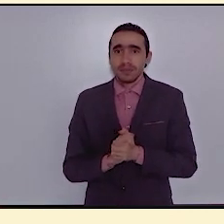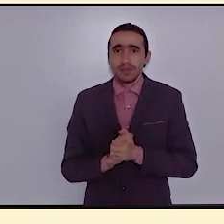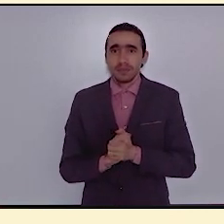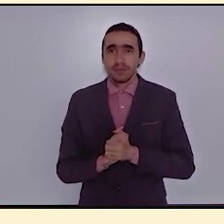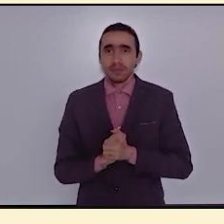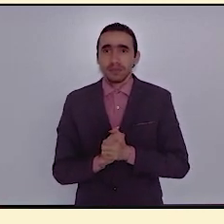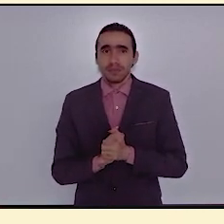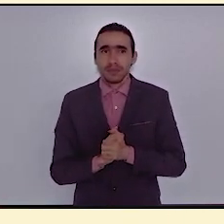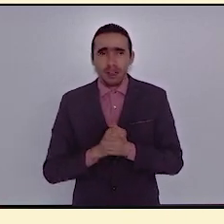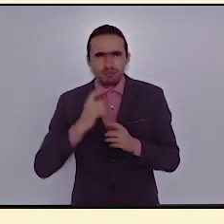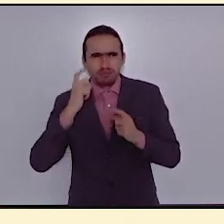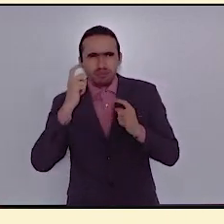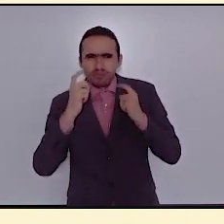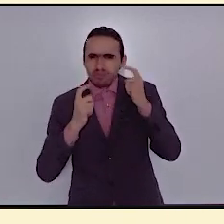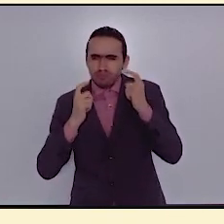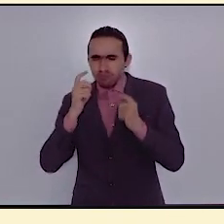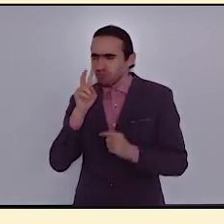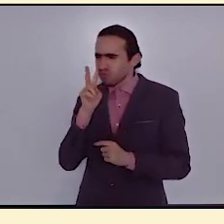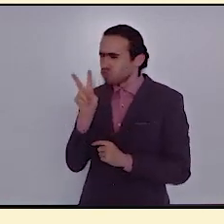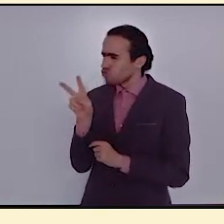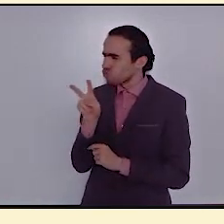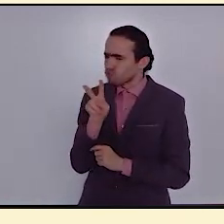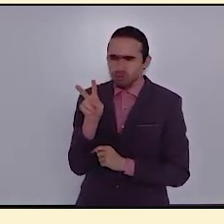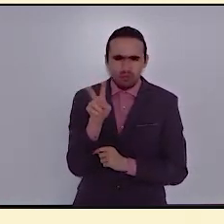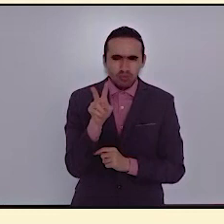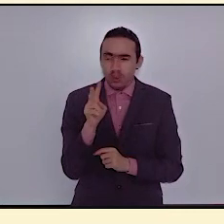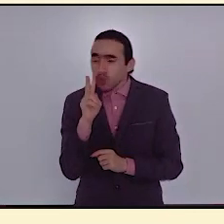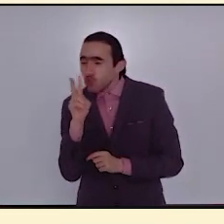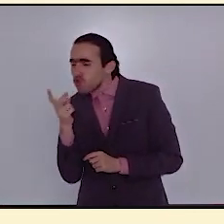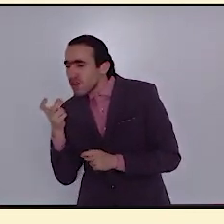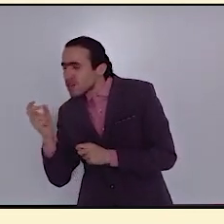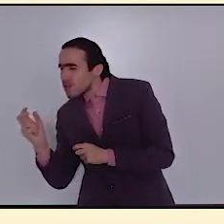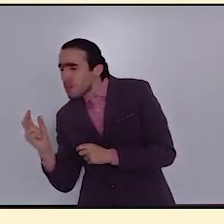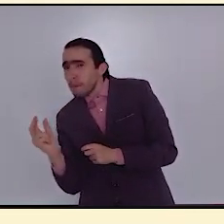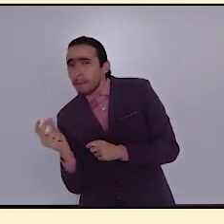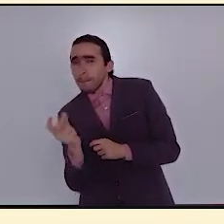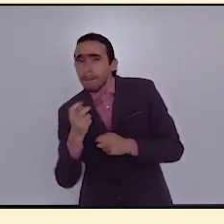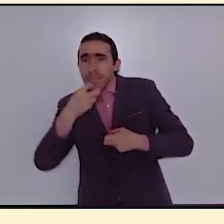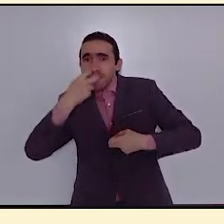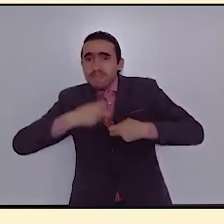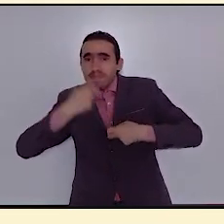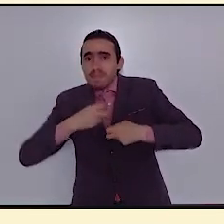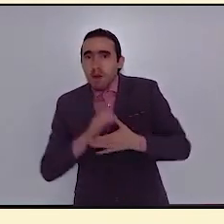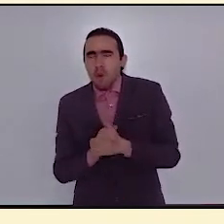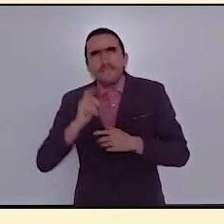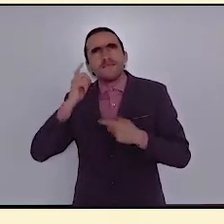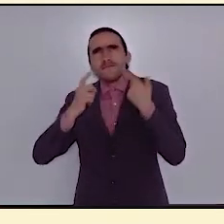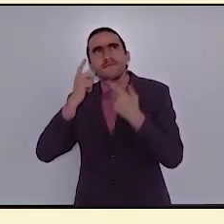نظر الغراب حوله فوجد بعض الصخور الصغيرة فجاءته فكرة رائعة